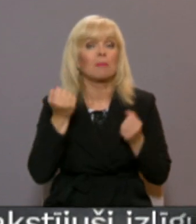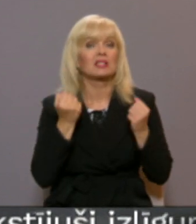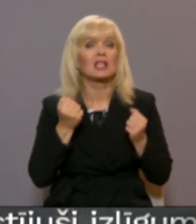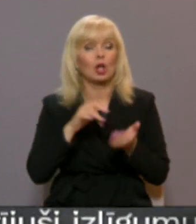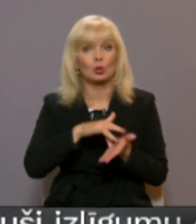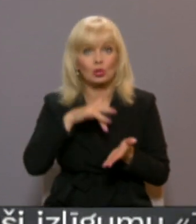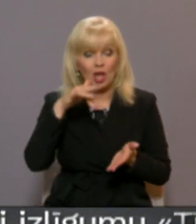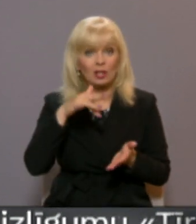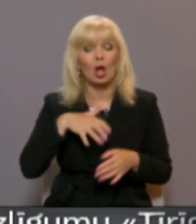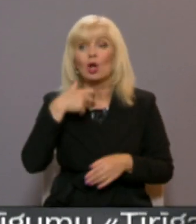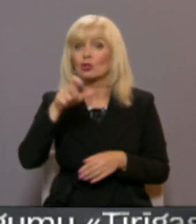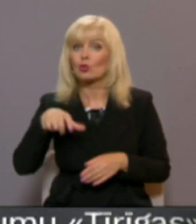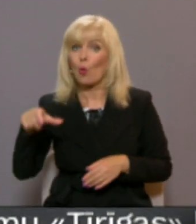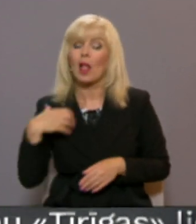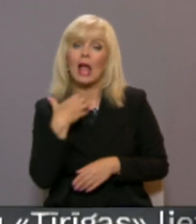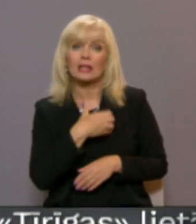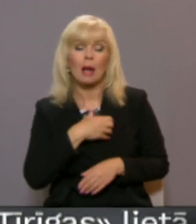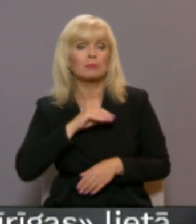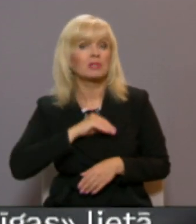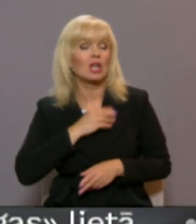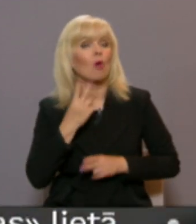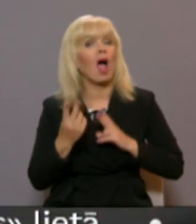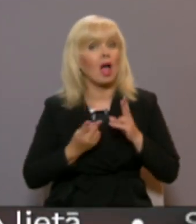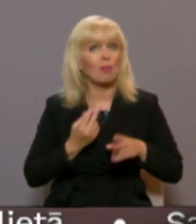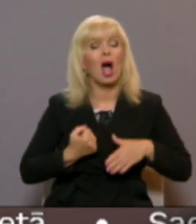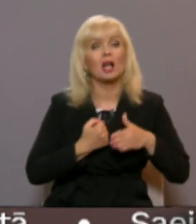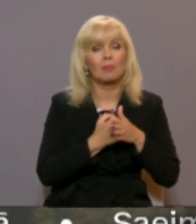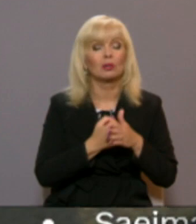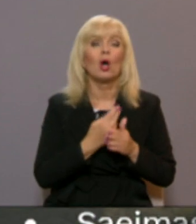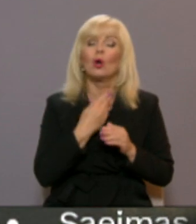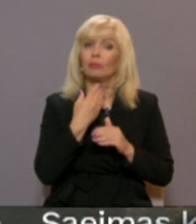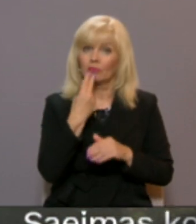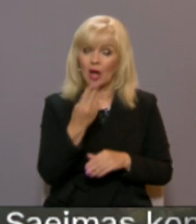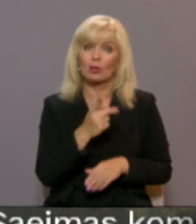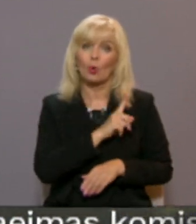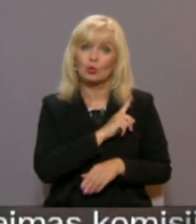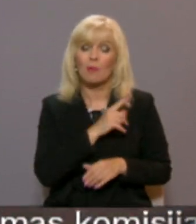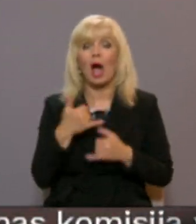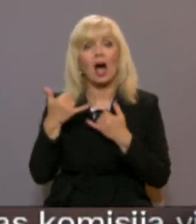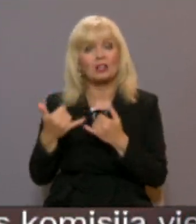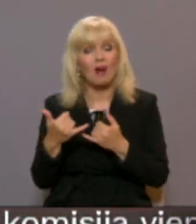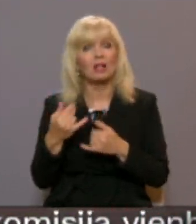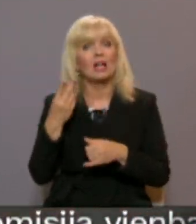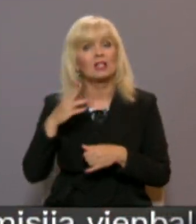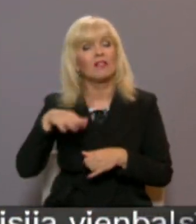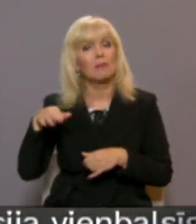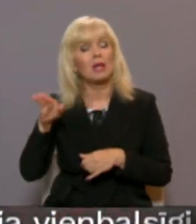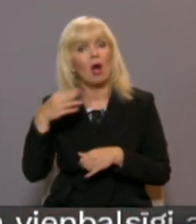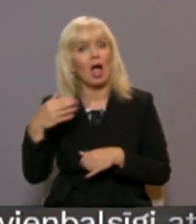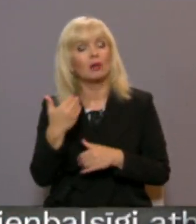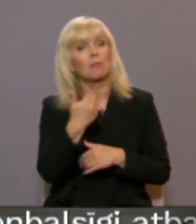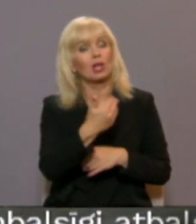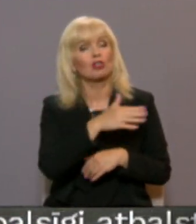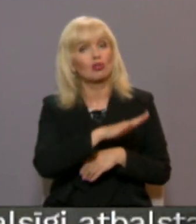centrs tam, ka skolēnēm ir nepieciešams psihoemocionāls atbalsts, vērš uzmanību – atvēlēt vairāk nekā divi miljoni eiro bērnu un